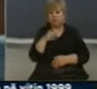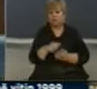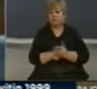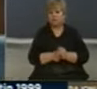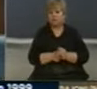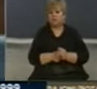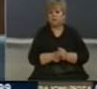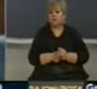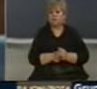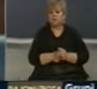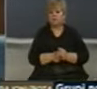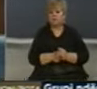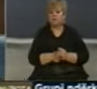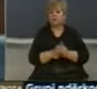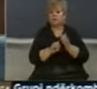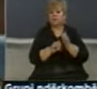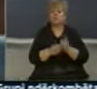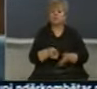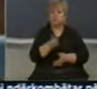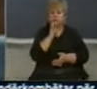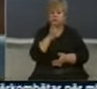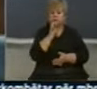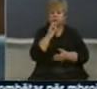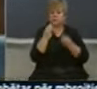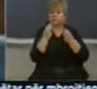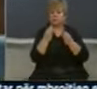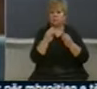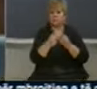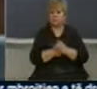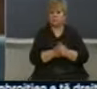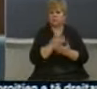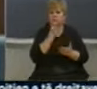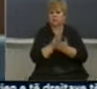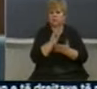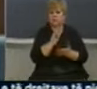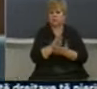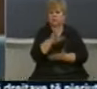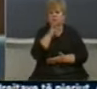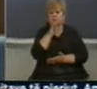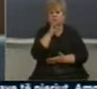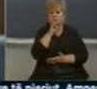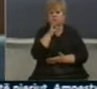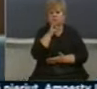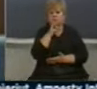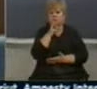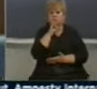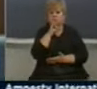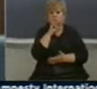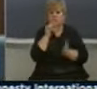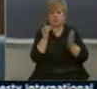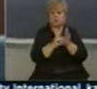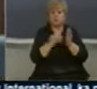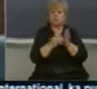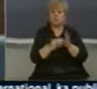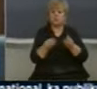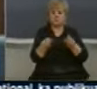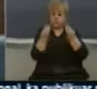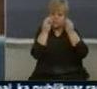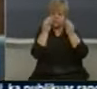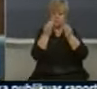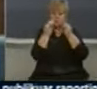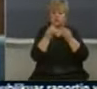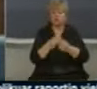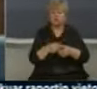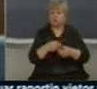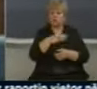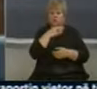e vërtet kërkesave tona po i përgjizjet në formen mat mirë, mirë po gjithë një kërkohet që t'ba t'hala punë ma mirë se kjo fushet t'ina është shumë